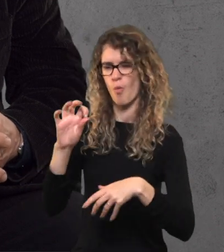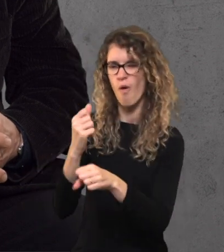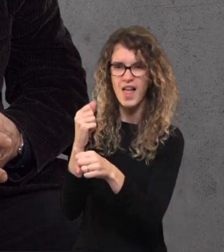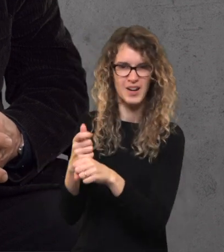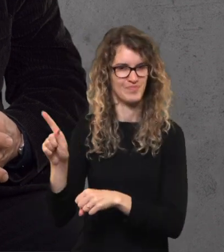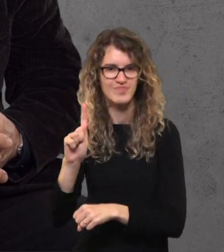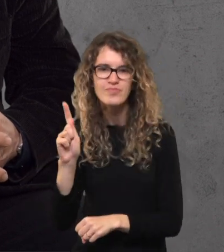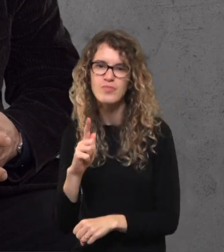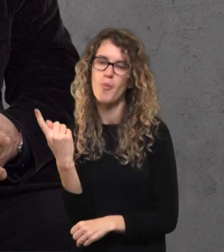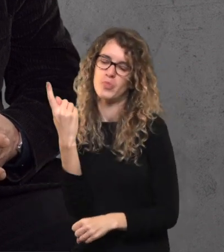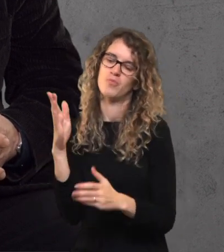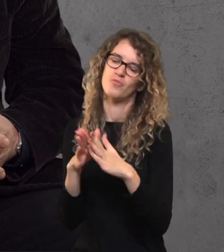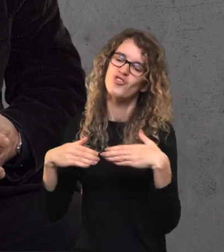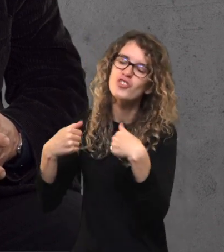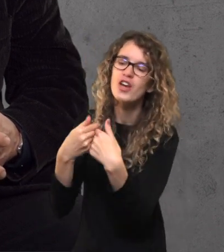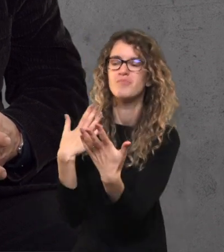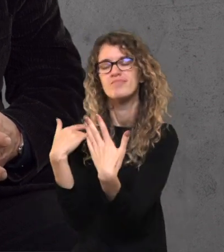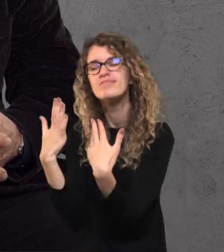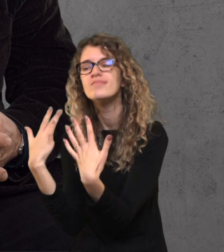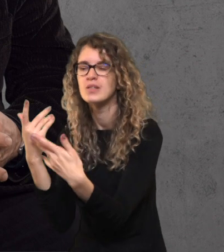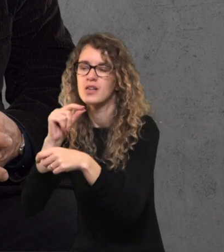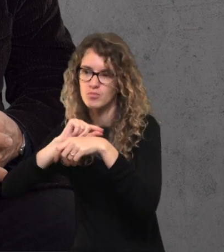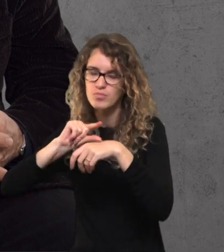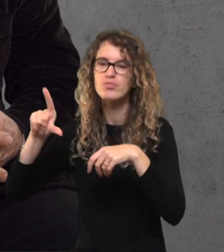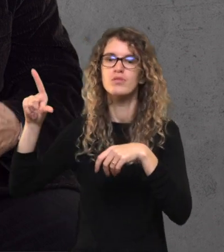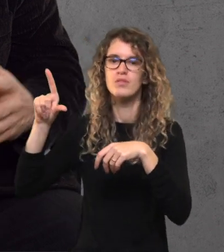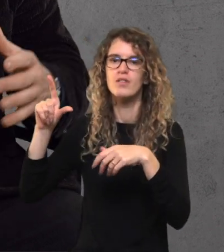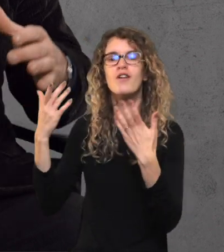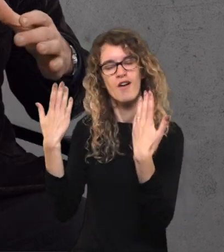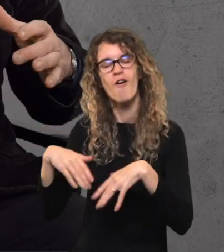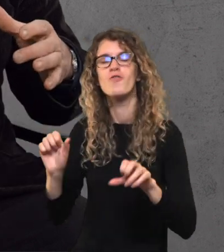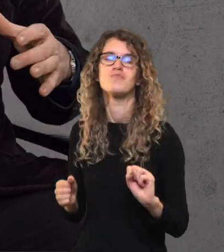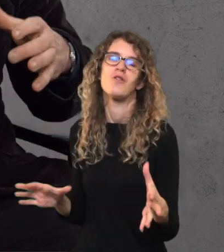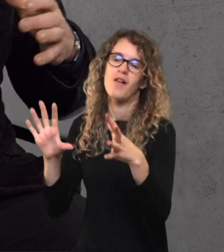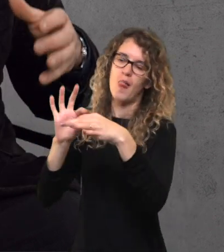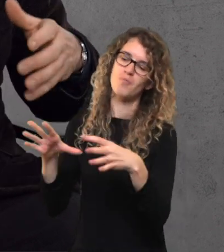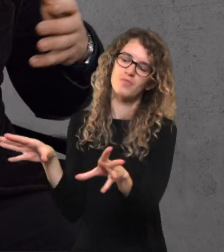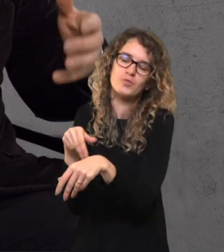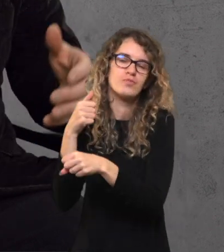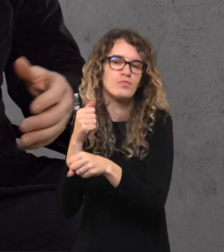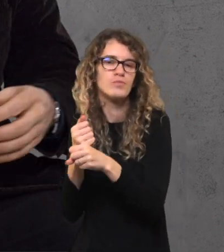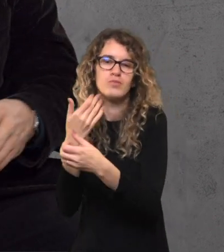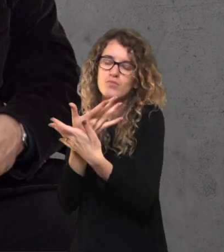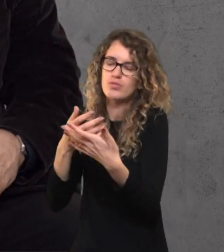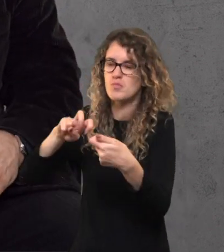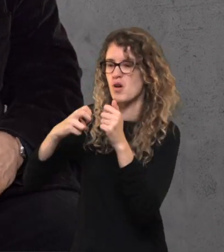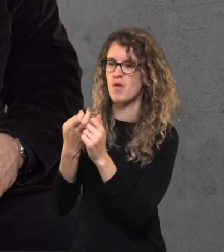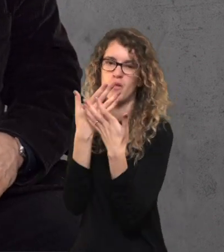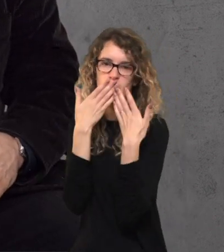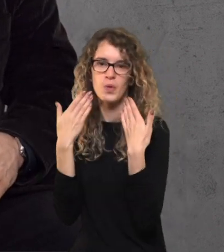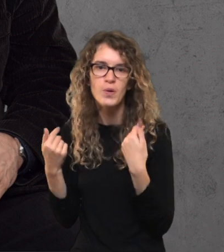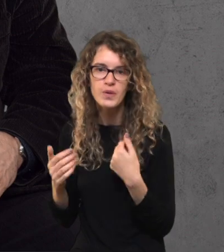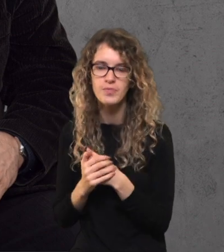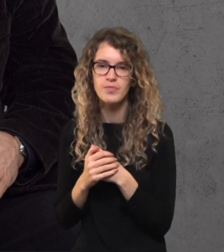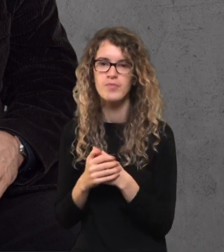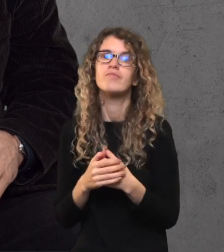neskubėti, kalbėti apie reikalus, bet pirmą apie šeimą. Ir kada jau turi tą ryšį, reiškia, tada jau tu gali su to žmogum tvarkyti reikalus